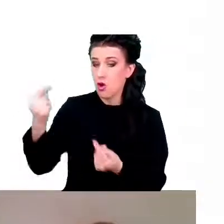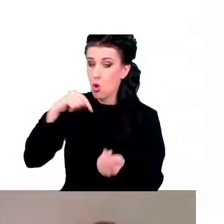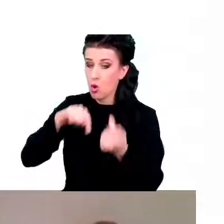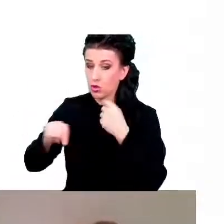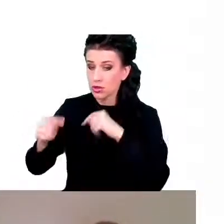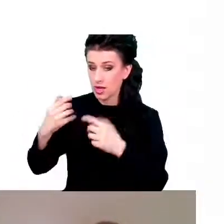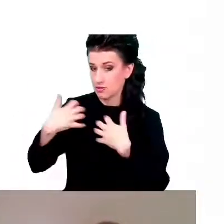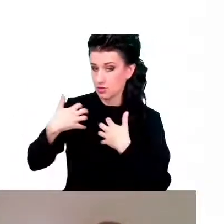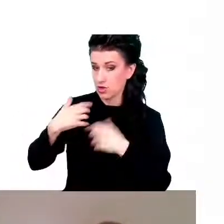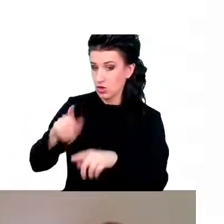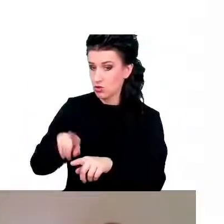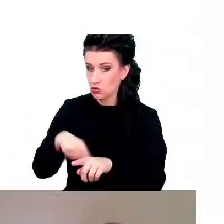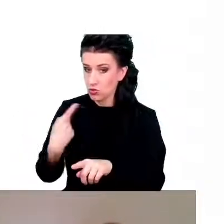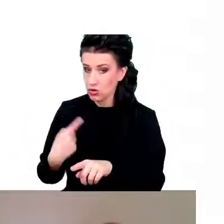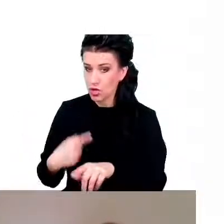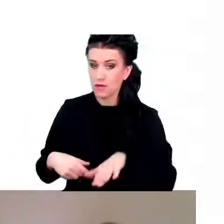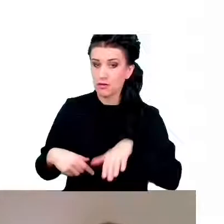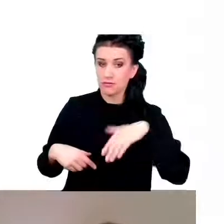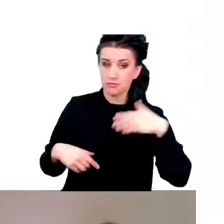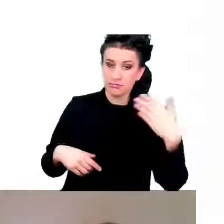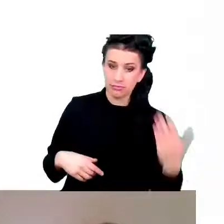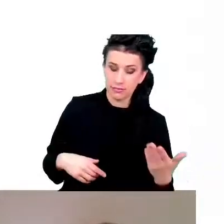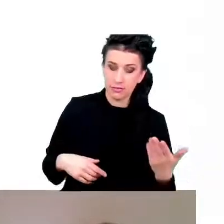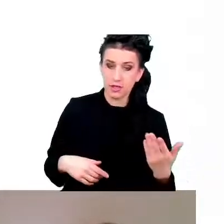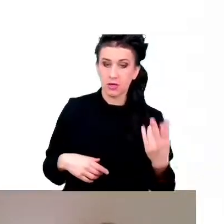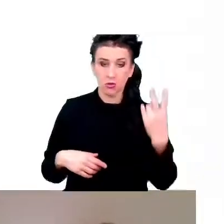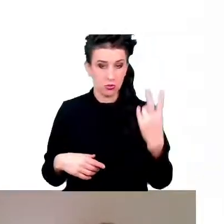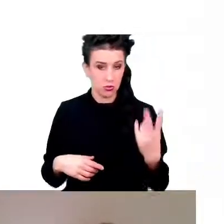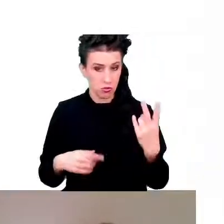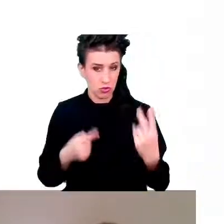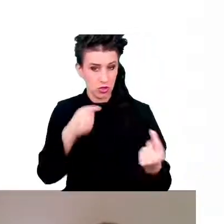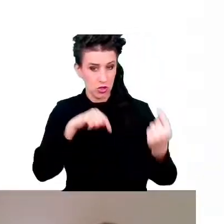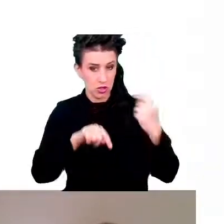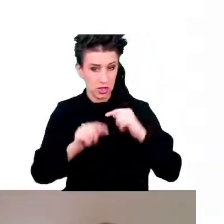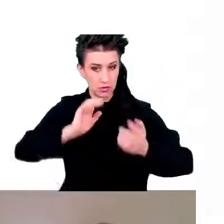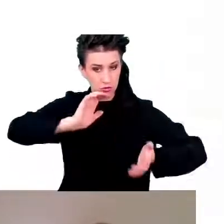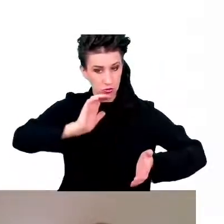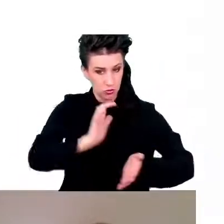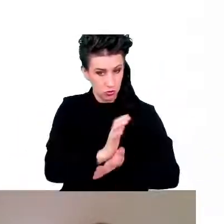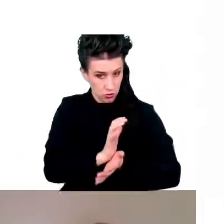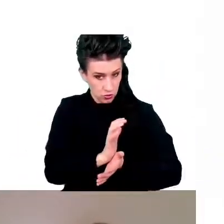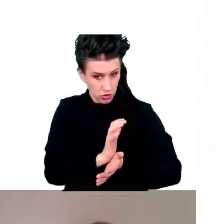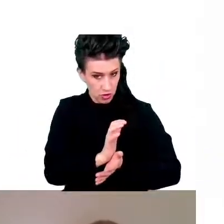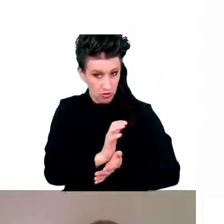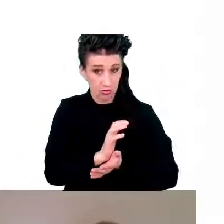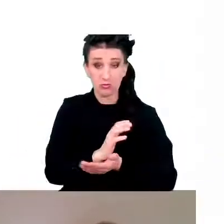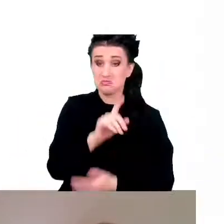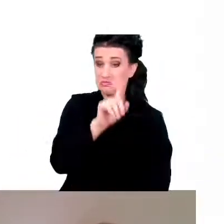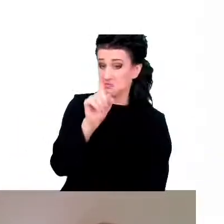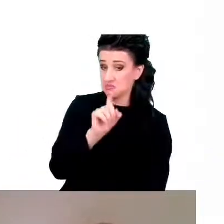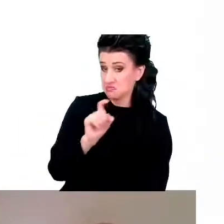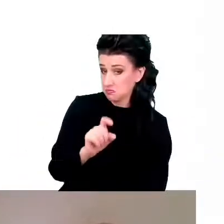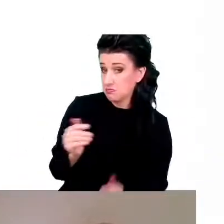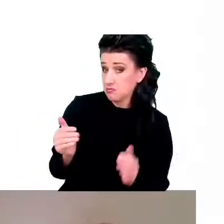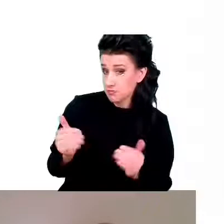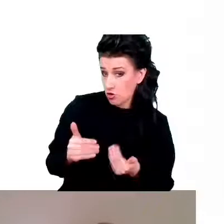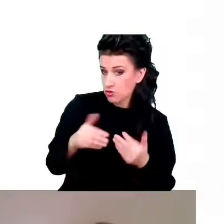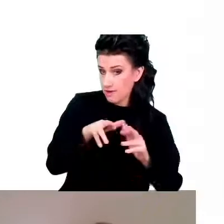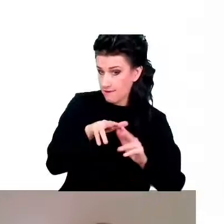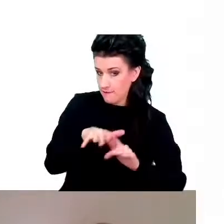pytanie, czy my możemy w takim razie pomocą naszej technologii w jakiś sposób wpływać,